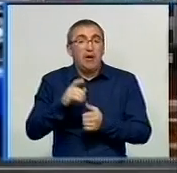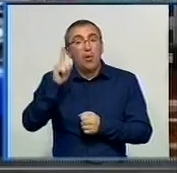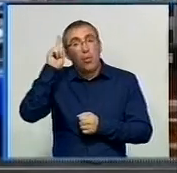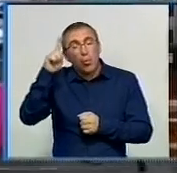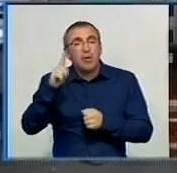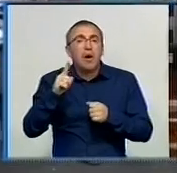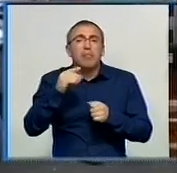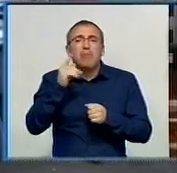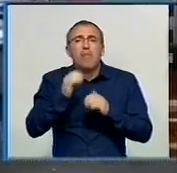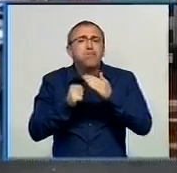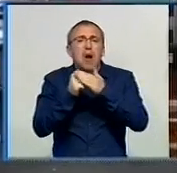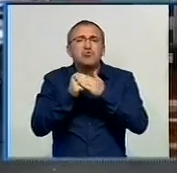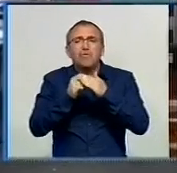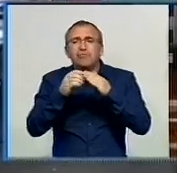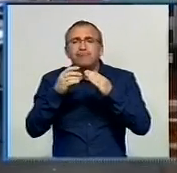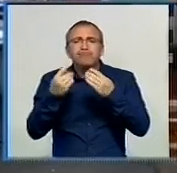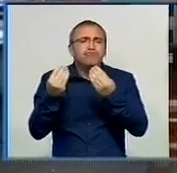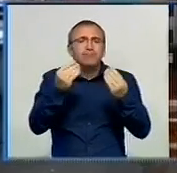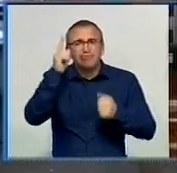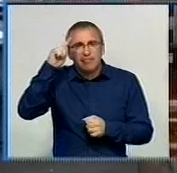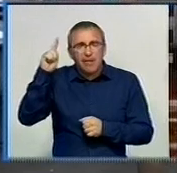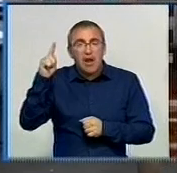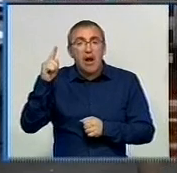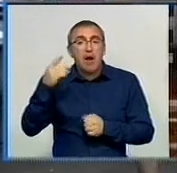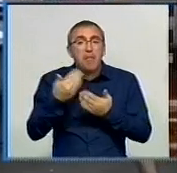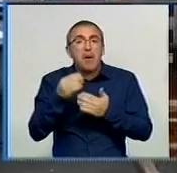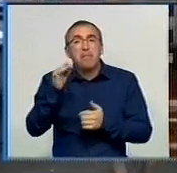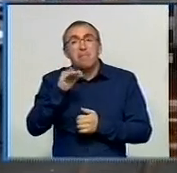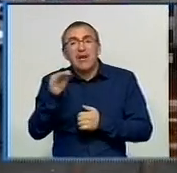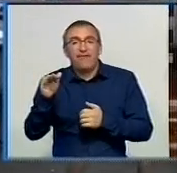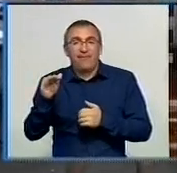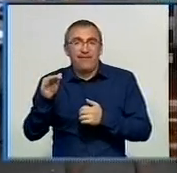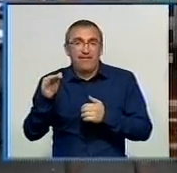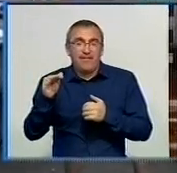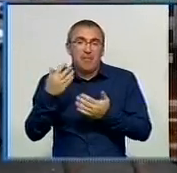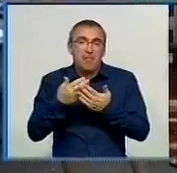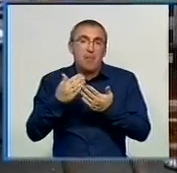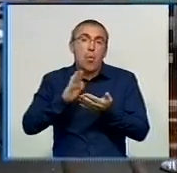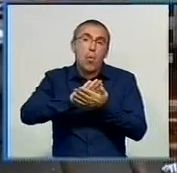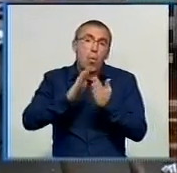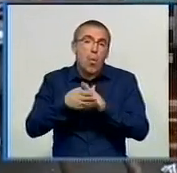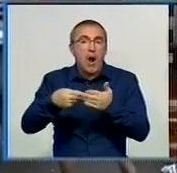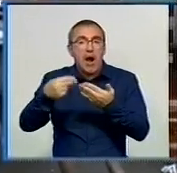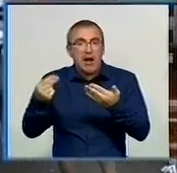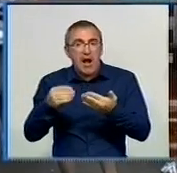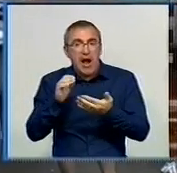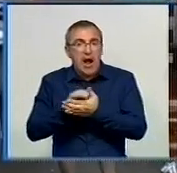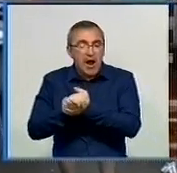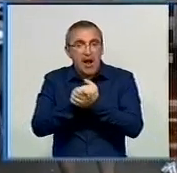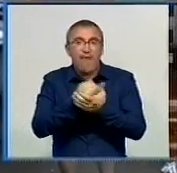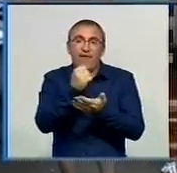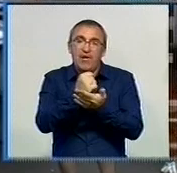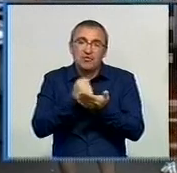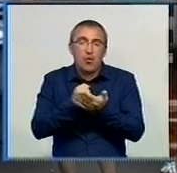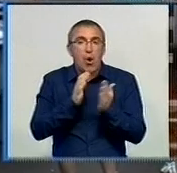базові речі і нам важливо якісь міфи спростовувати, наприклад, про угоду, асоціацію, про візовий